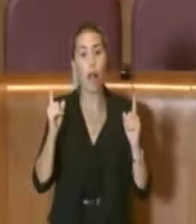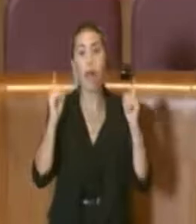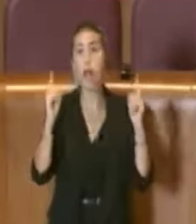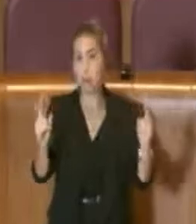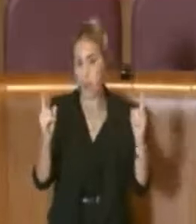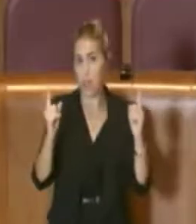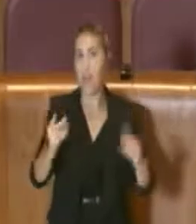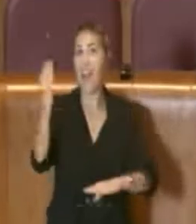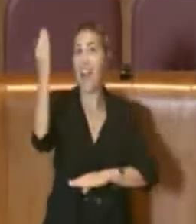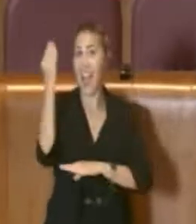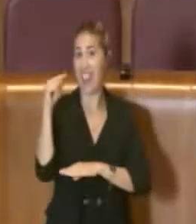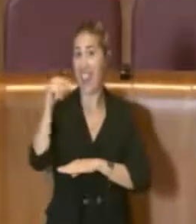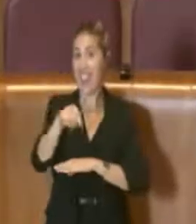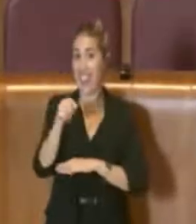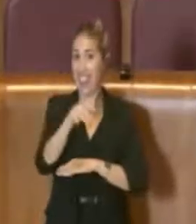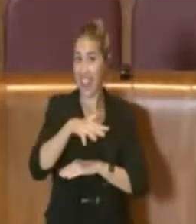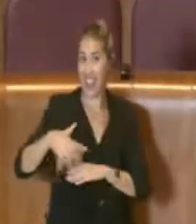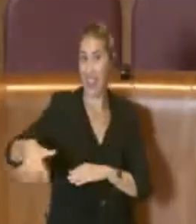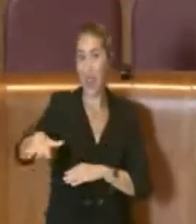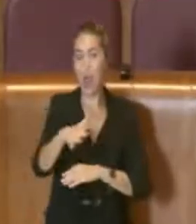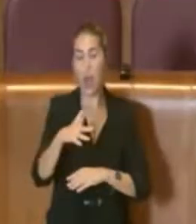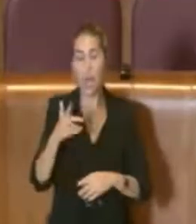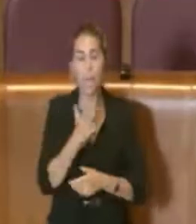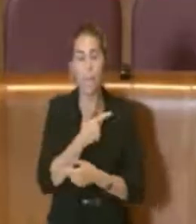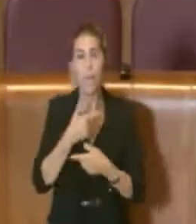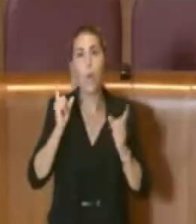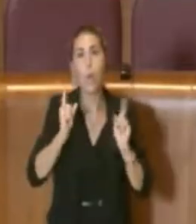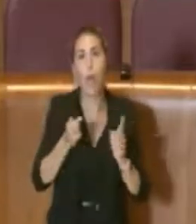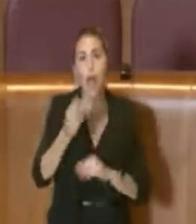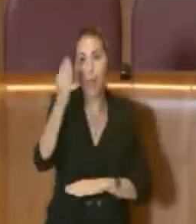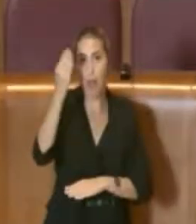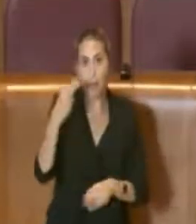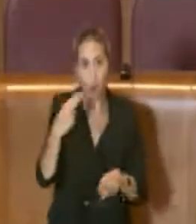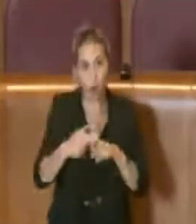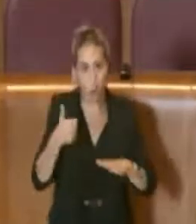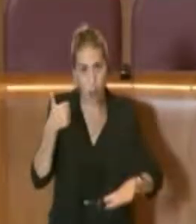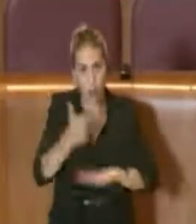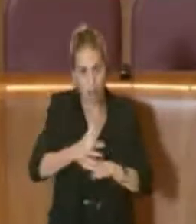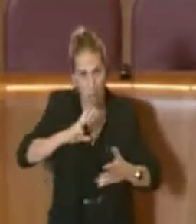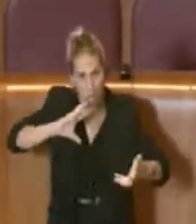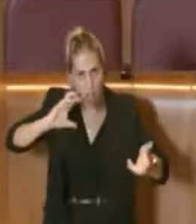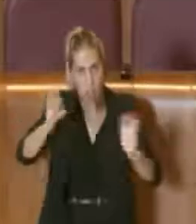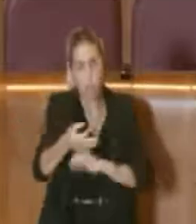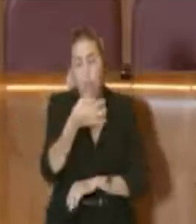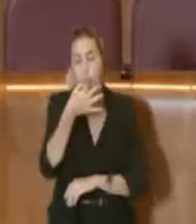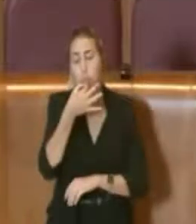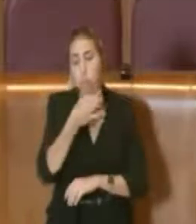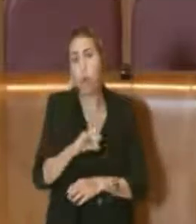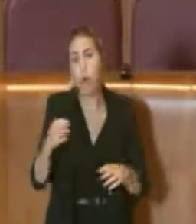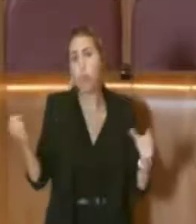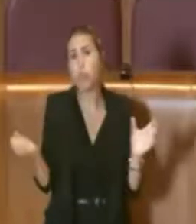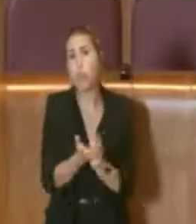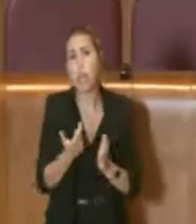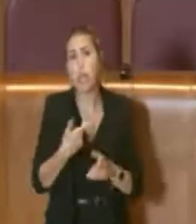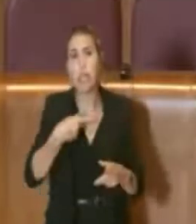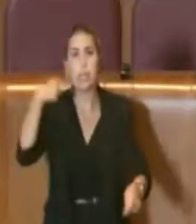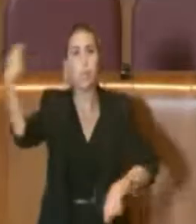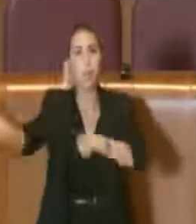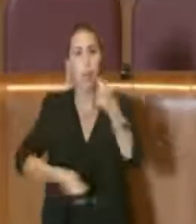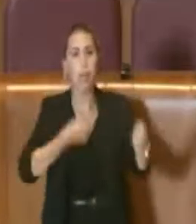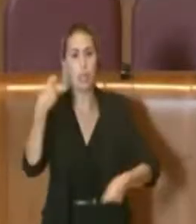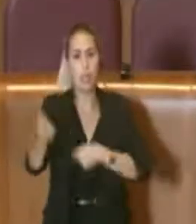fisiologica poi a maggior ragione di un ente locale così complesso, può succedere che ci siano spese impreviste, che